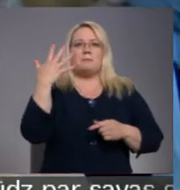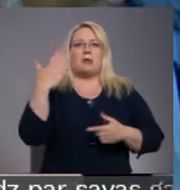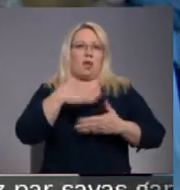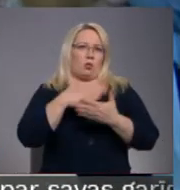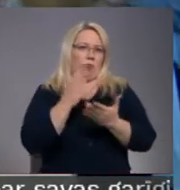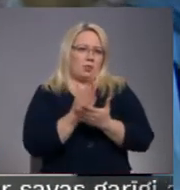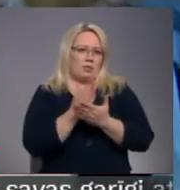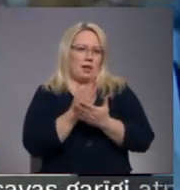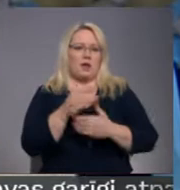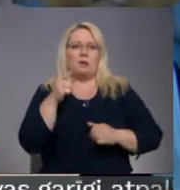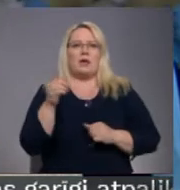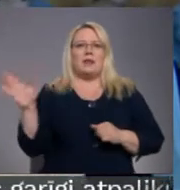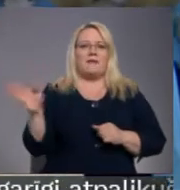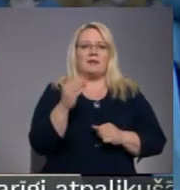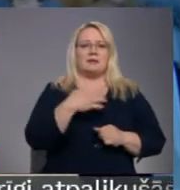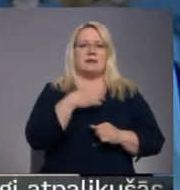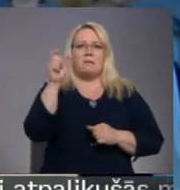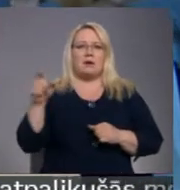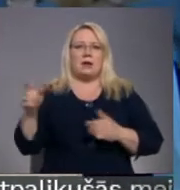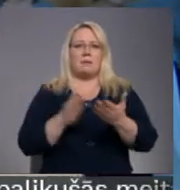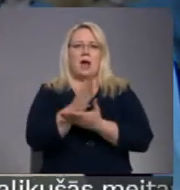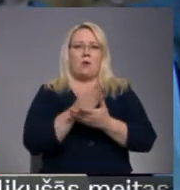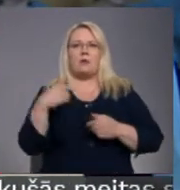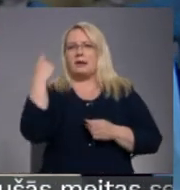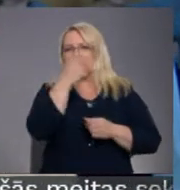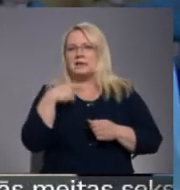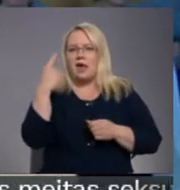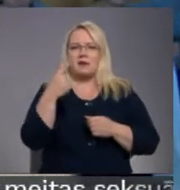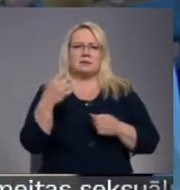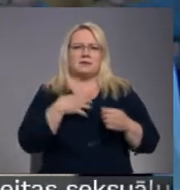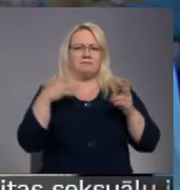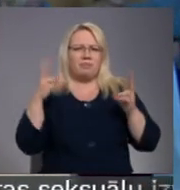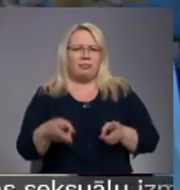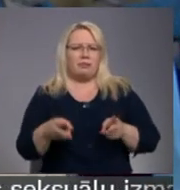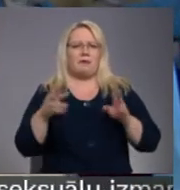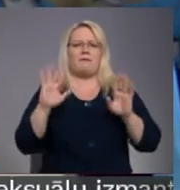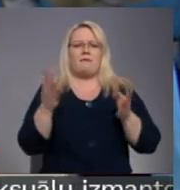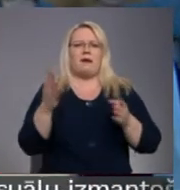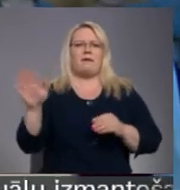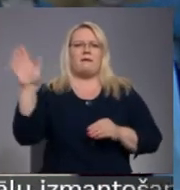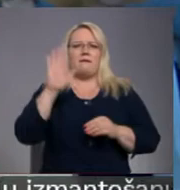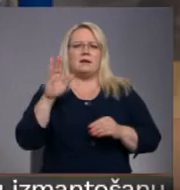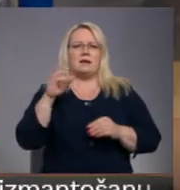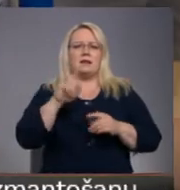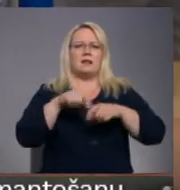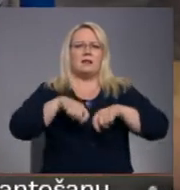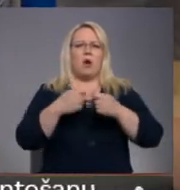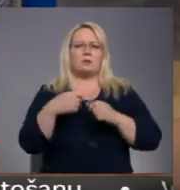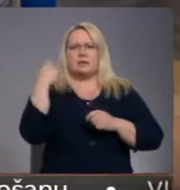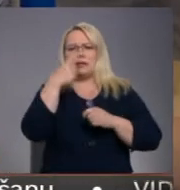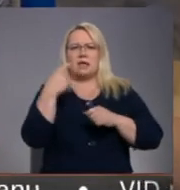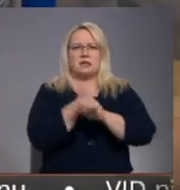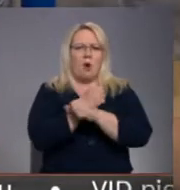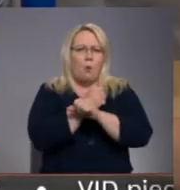nodaļa. Tie ir visi tie pacienti, kuriem ir jāoperē sejas žokļa patoloģijas, pacienti, kam lausta sejas kauli, kā jau